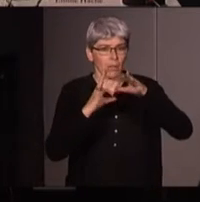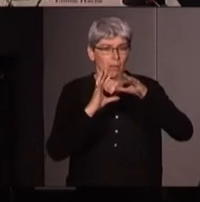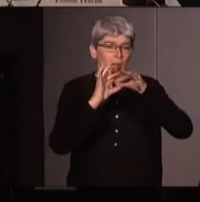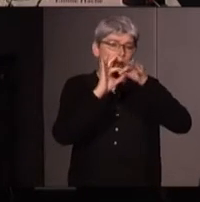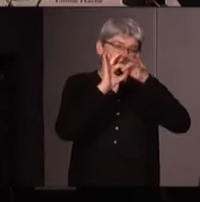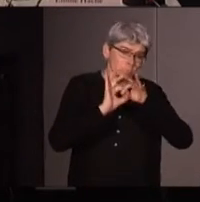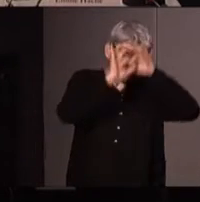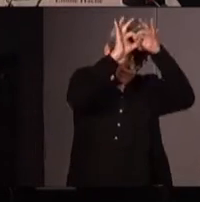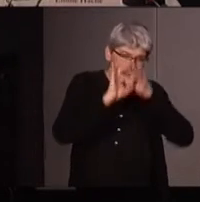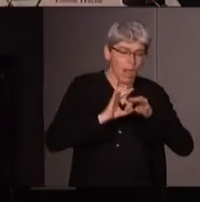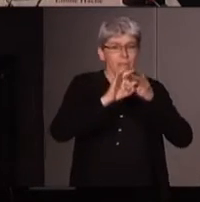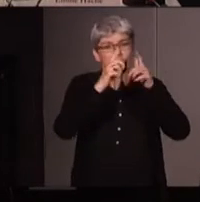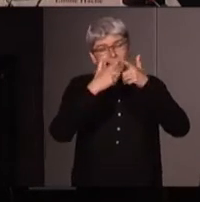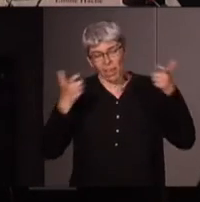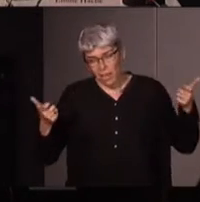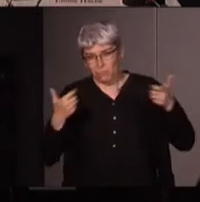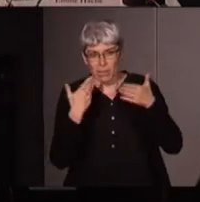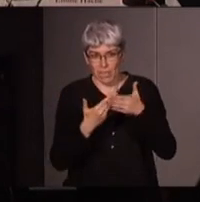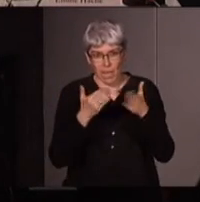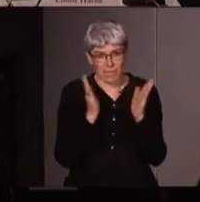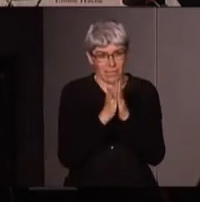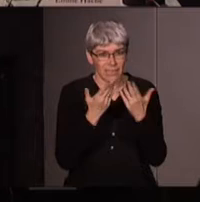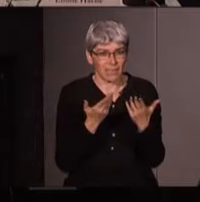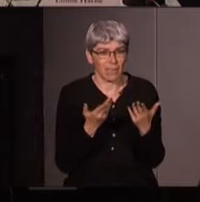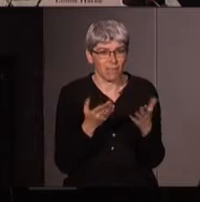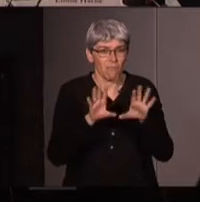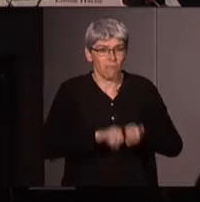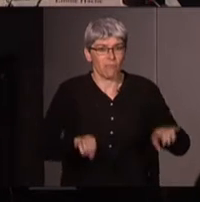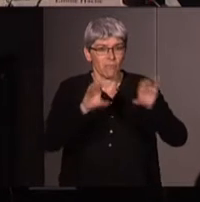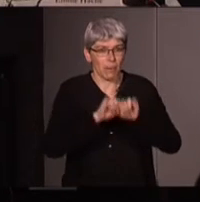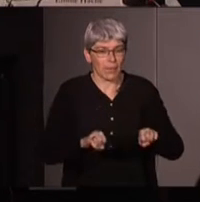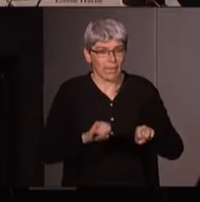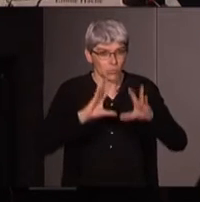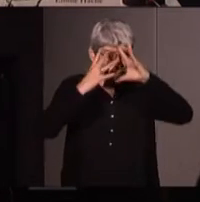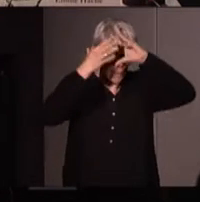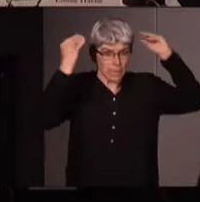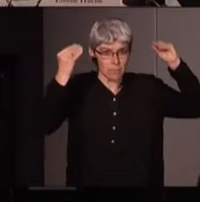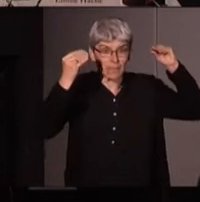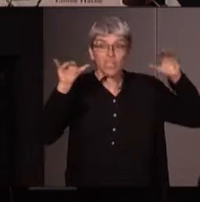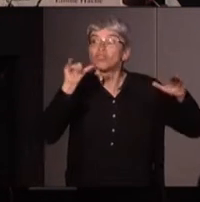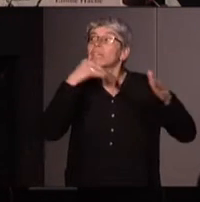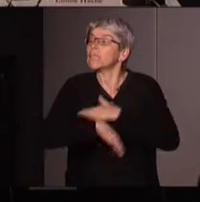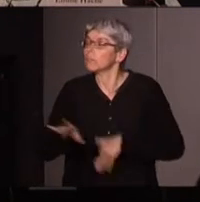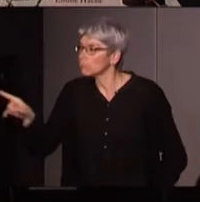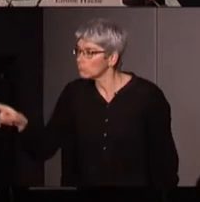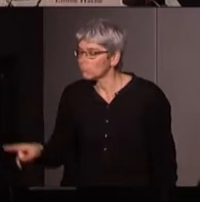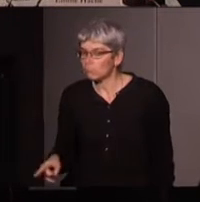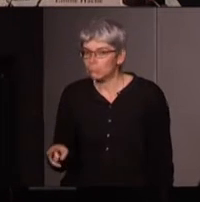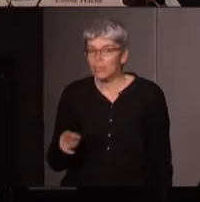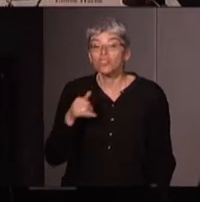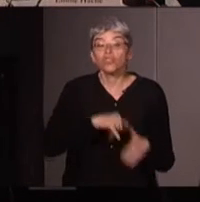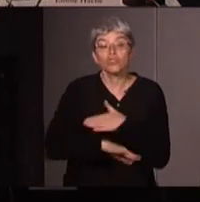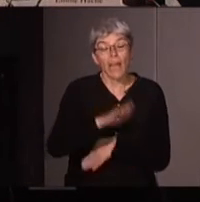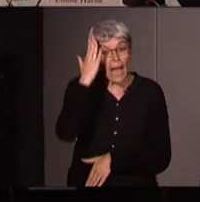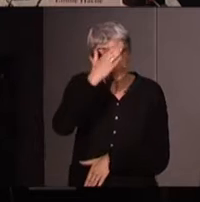païen le matérialisme il est question de la fabrication de l'esprit et devinez chez qui pas chez l